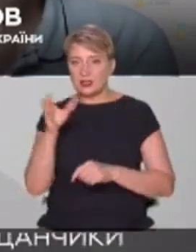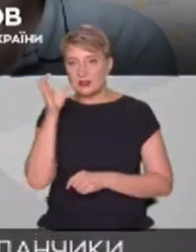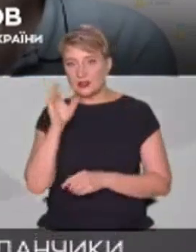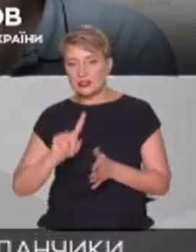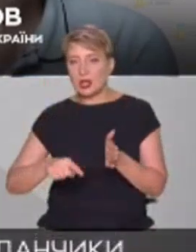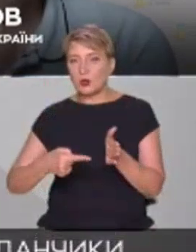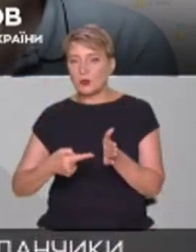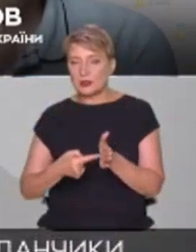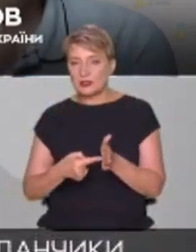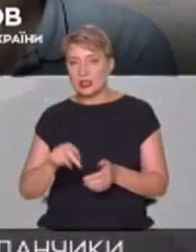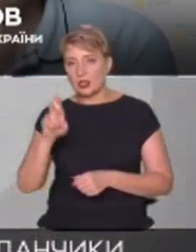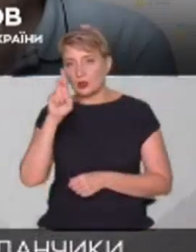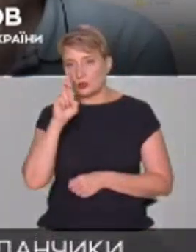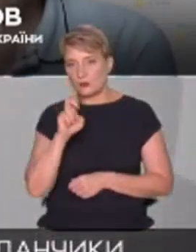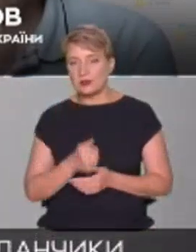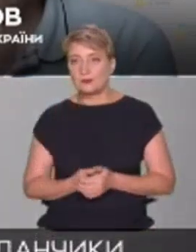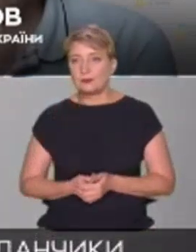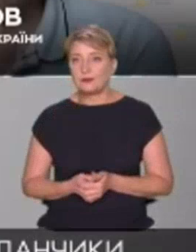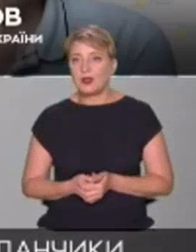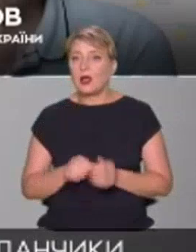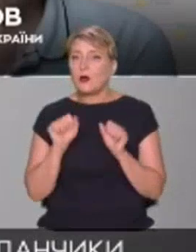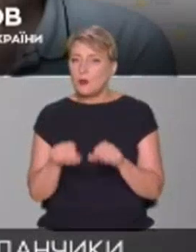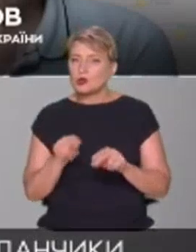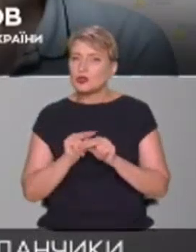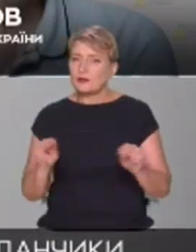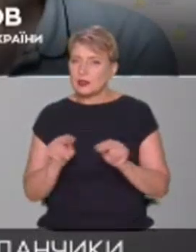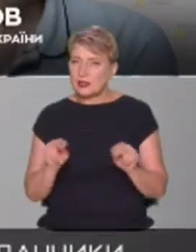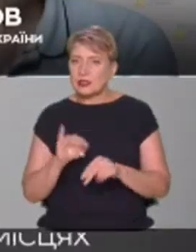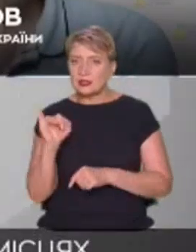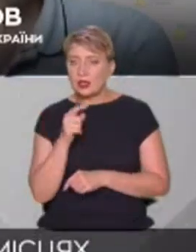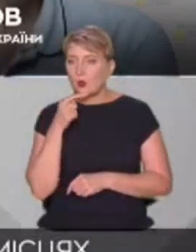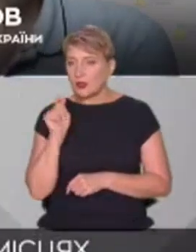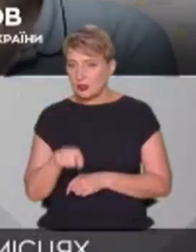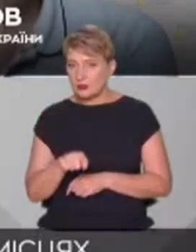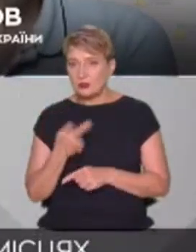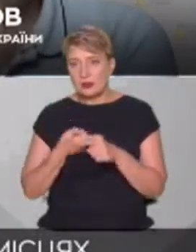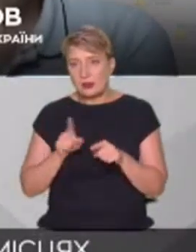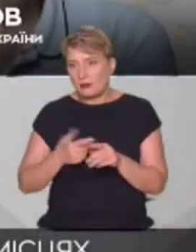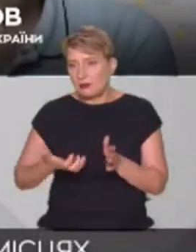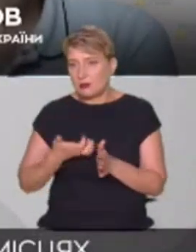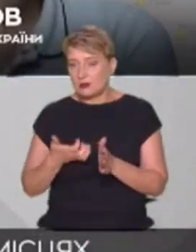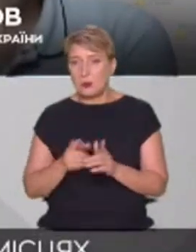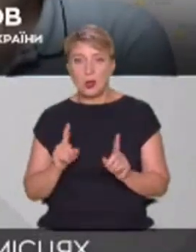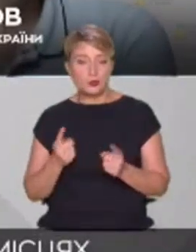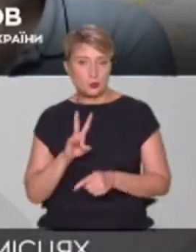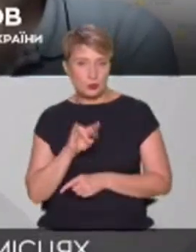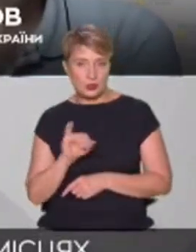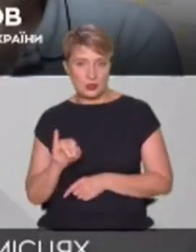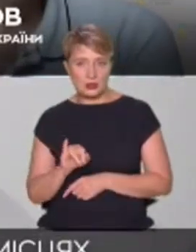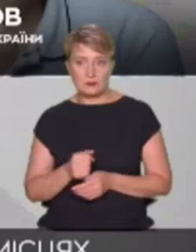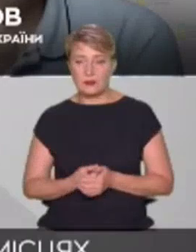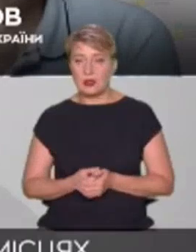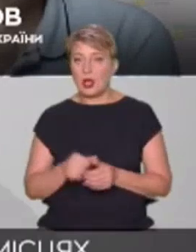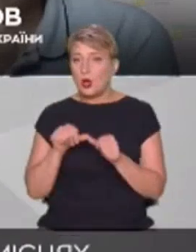державної форми власності. Тобто, вони можуть викладати і українську, чи цього недостатньо? А чому ні? Ну, по-перше, окрім